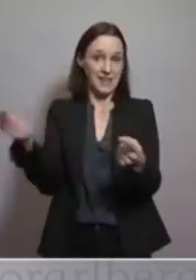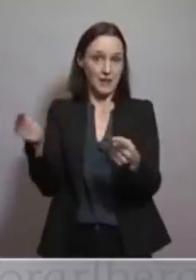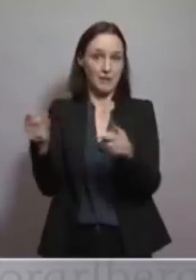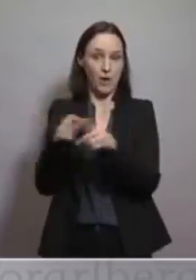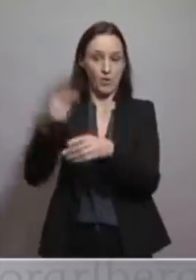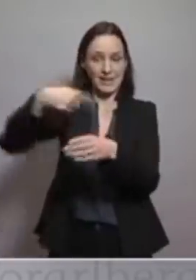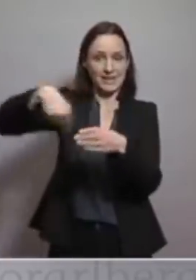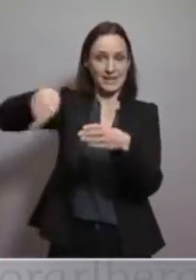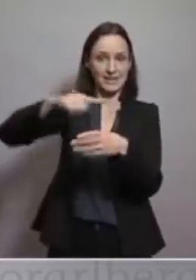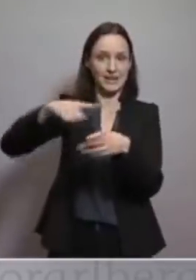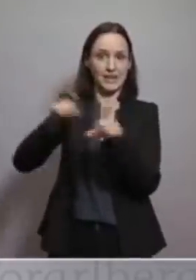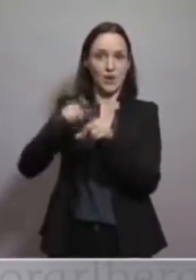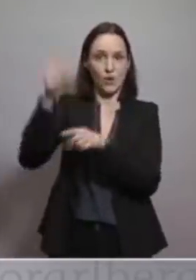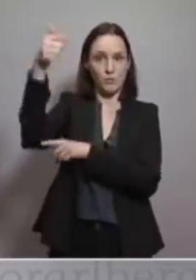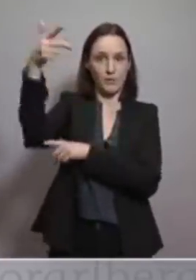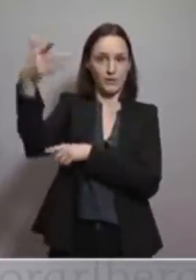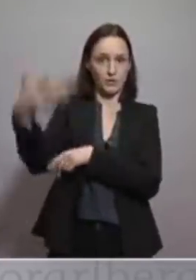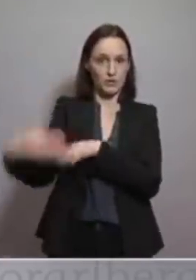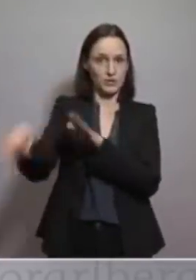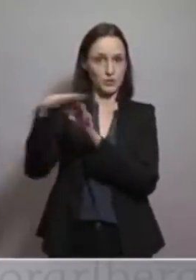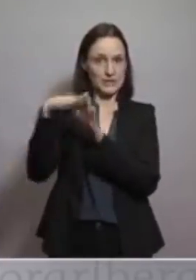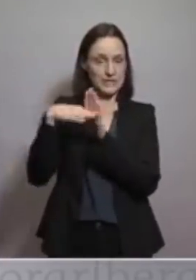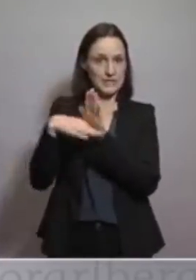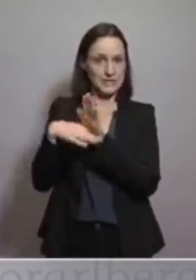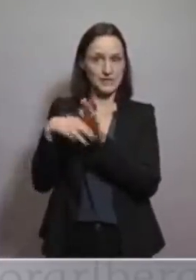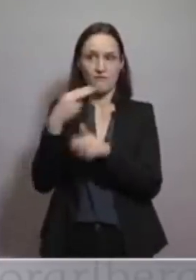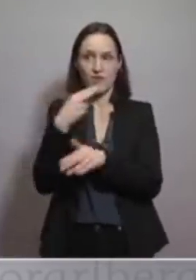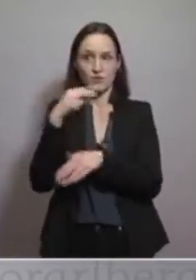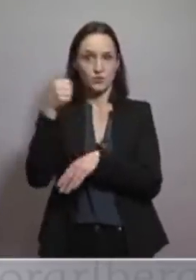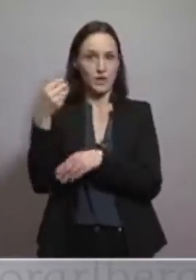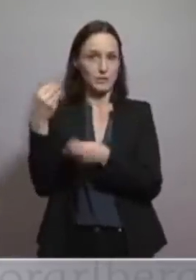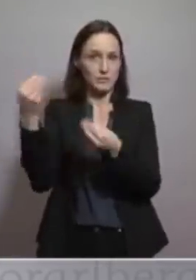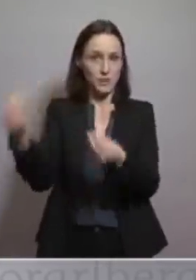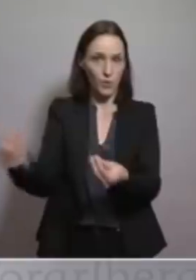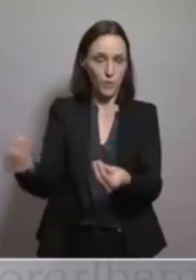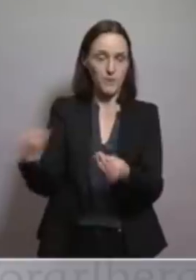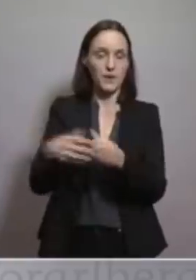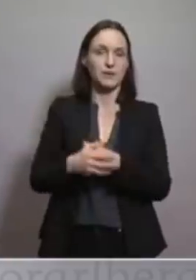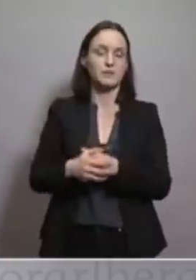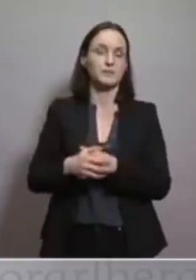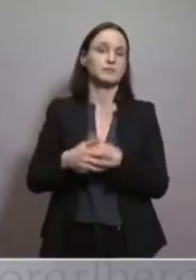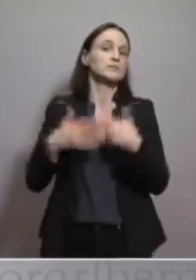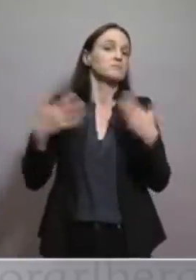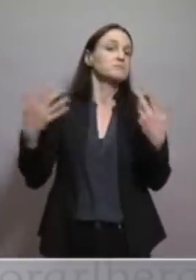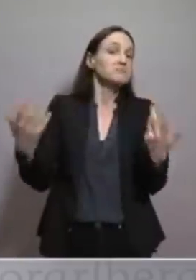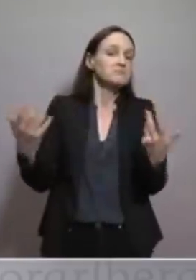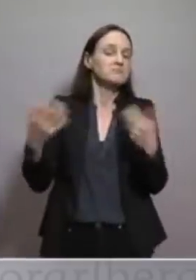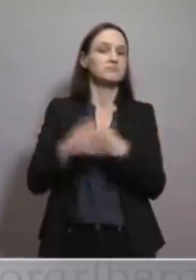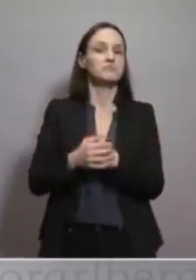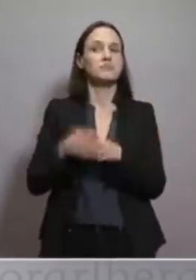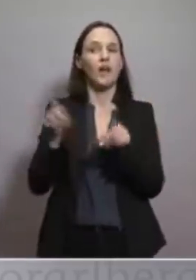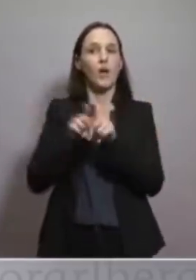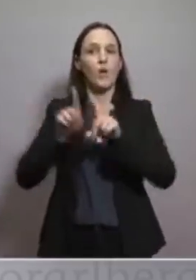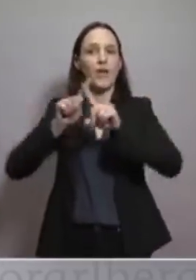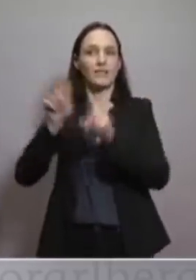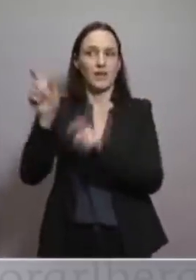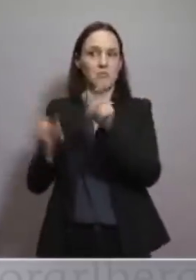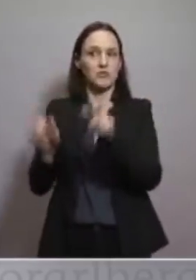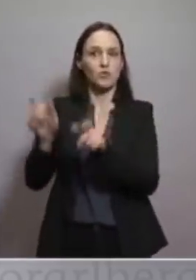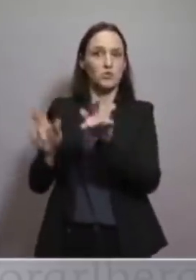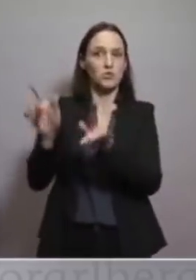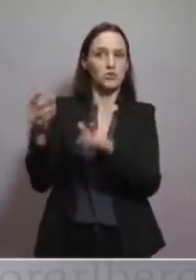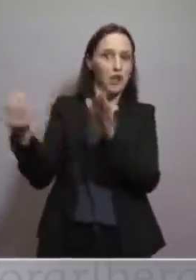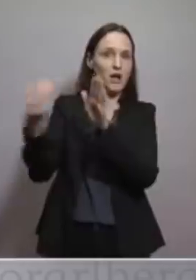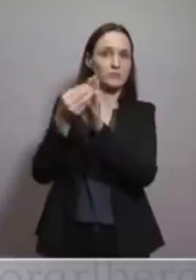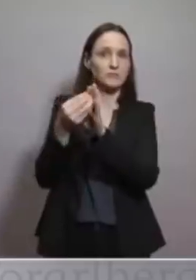auch eine gewisse Priorisierungsliste erstellt, autonom, wo gegebenenfalls auch weitere Persönlichkeiten oben sind. Das werden wir uns anschauen, weil